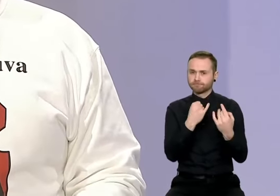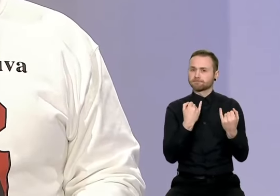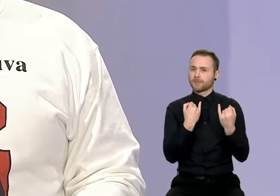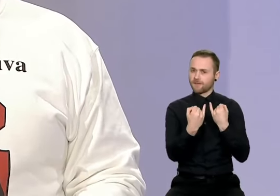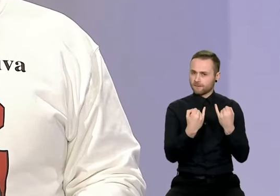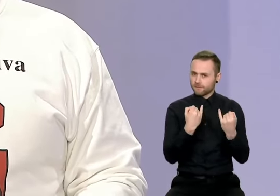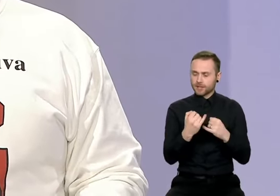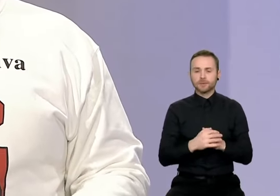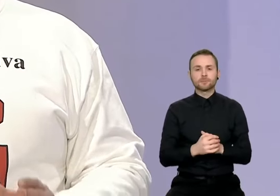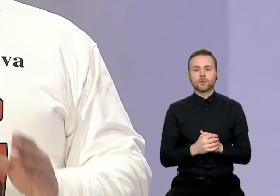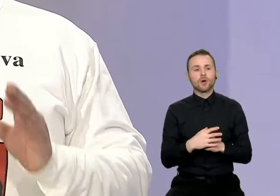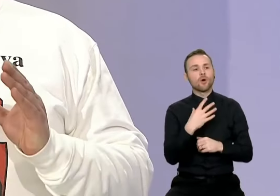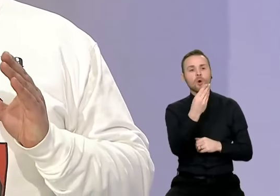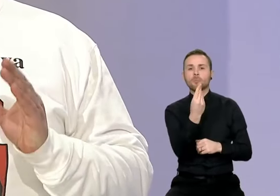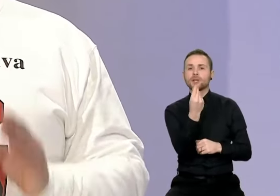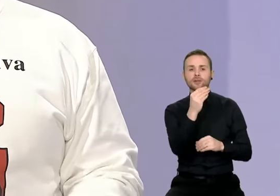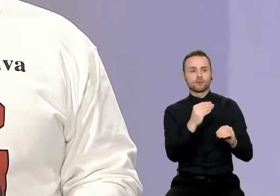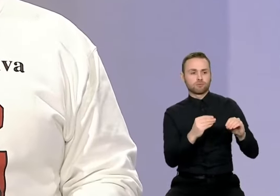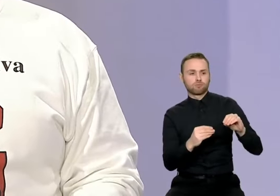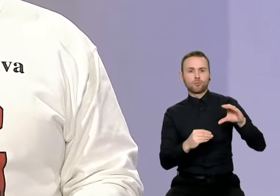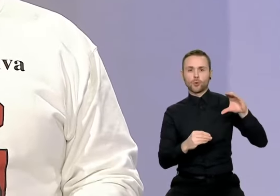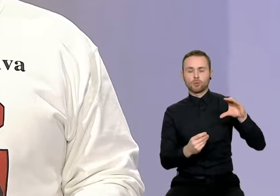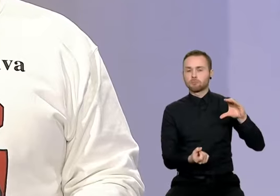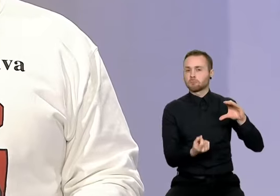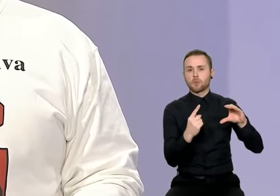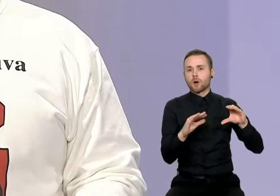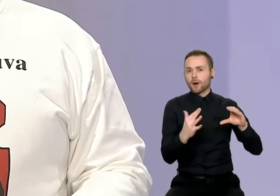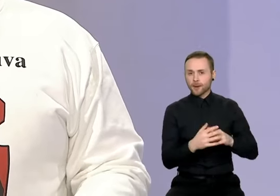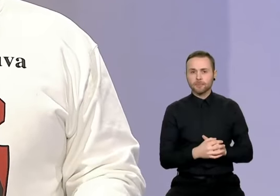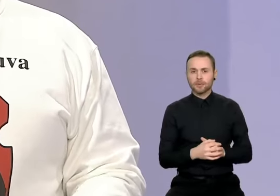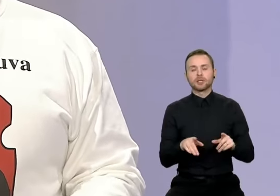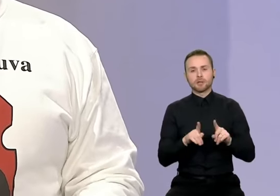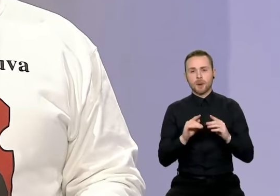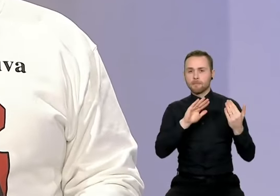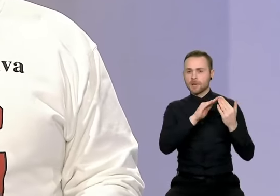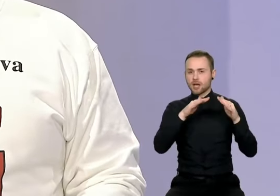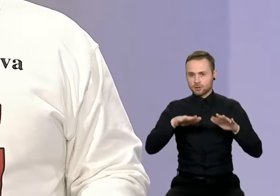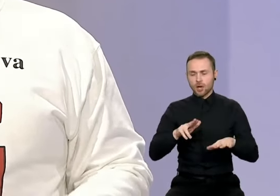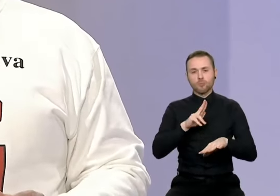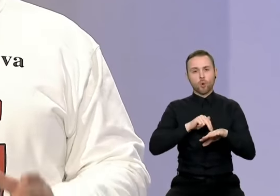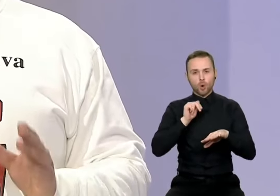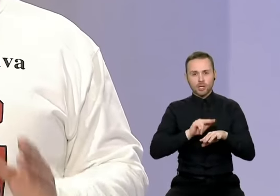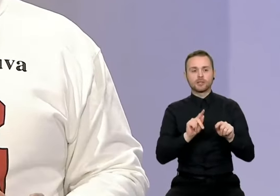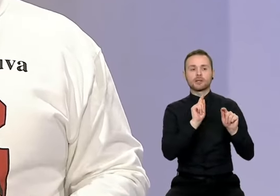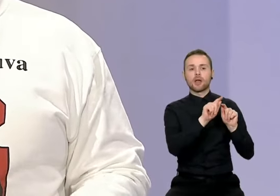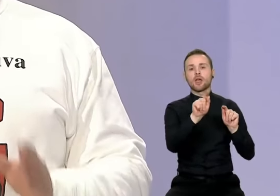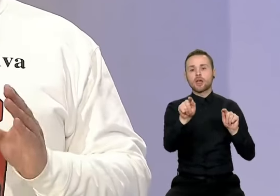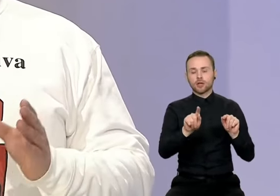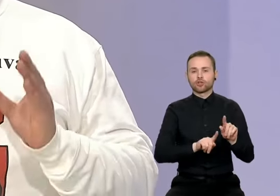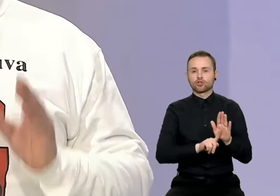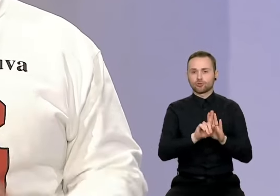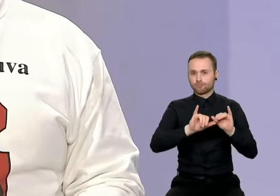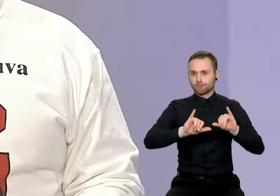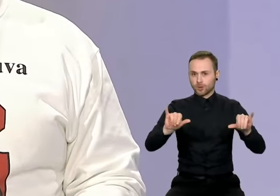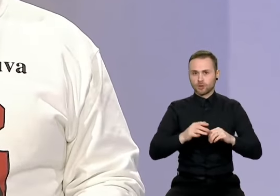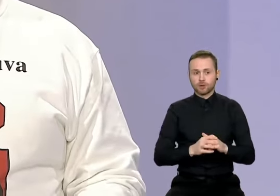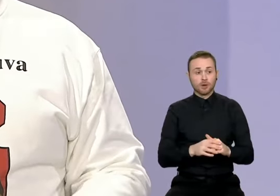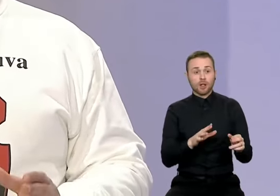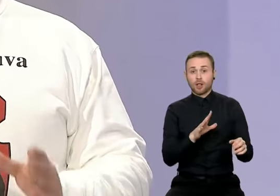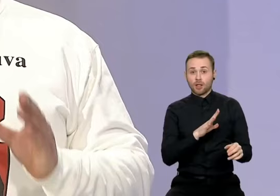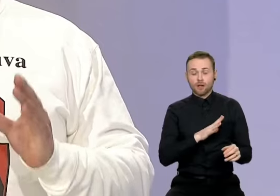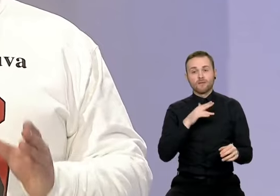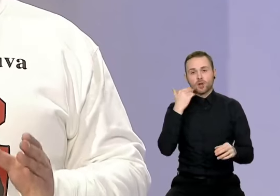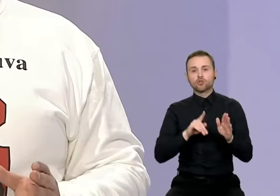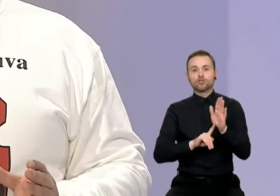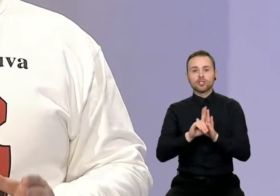kaip padėdinti jų finansavimą, kaip paleisti daugiau patruliavimo į miestą. Jeigu tai nepavyks, mes skatinsime į galiotinių veikimą.